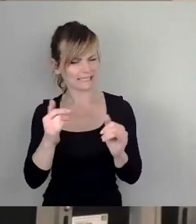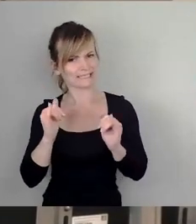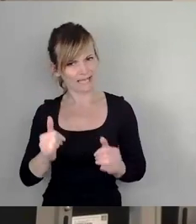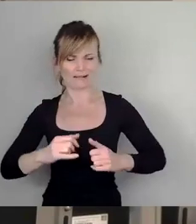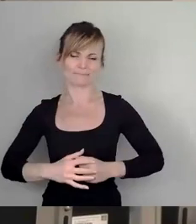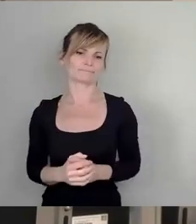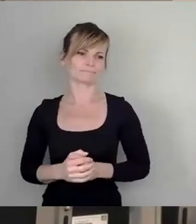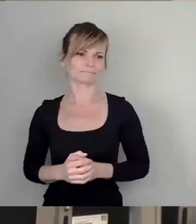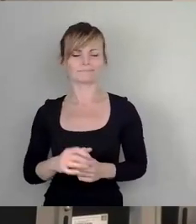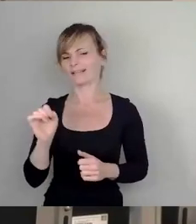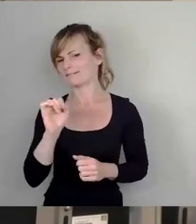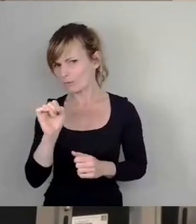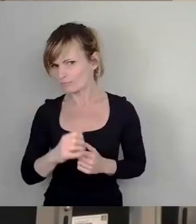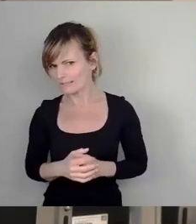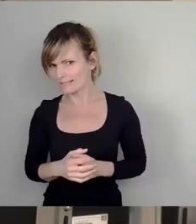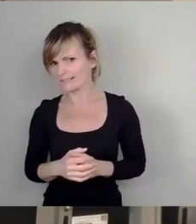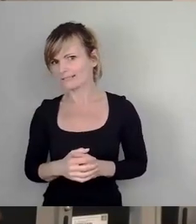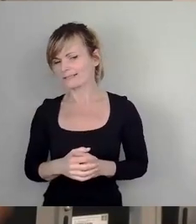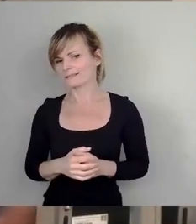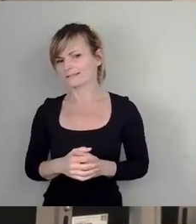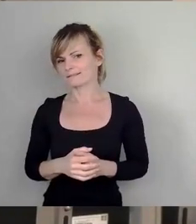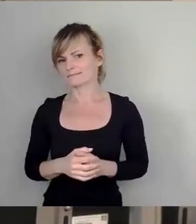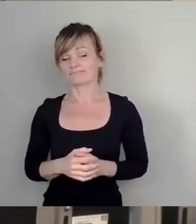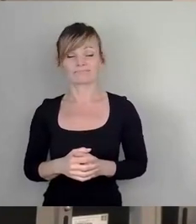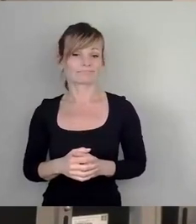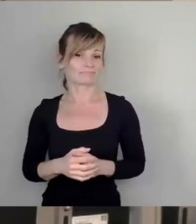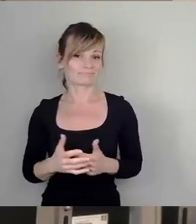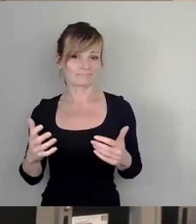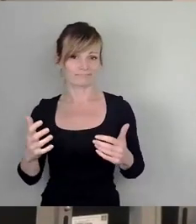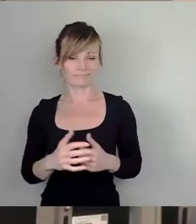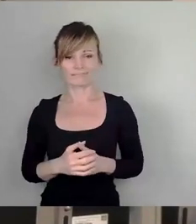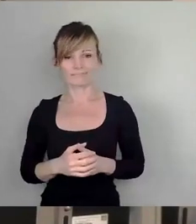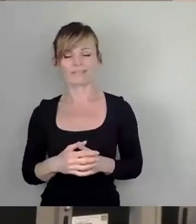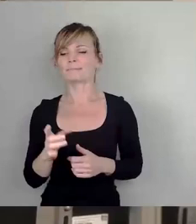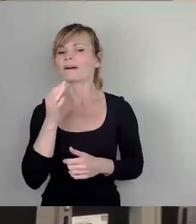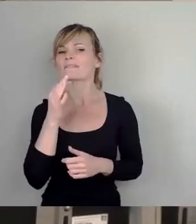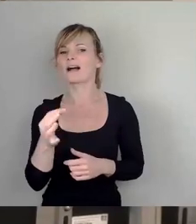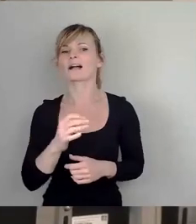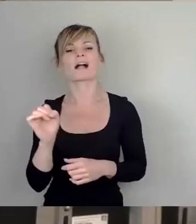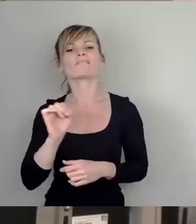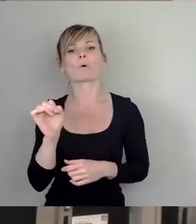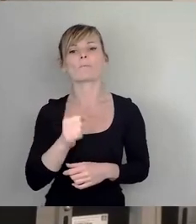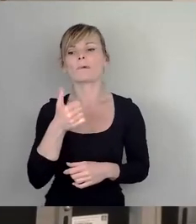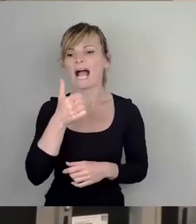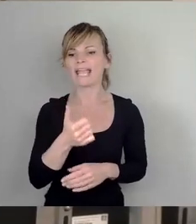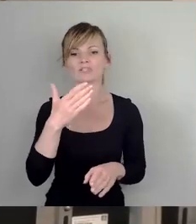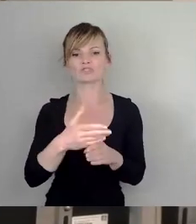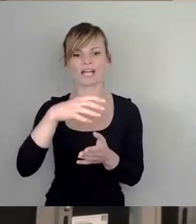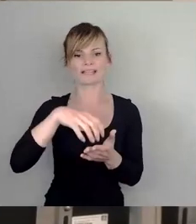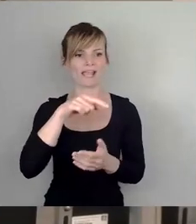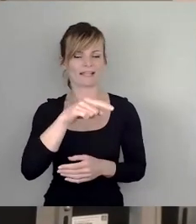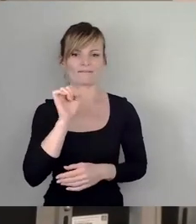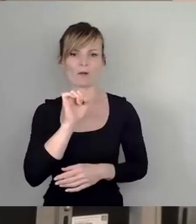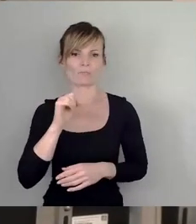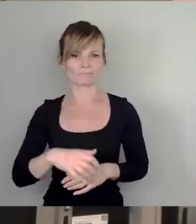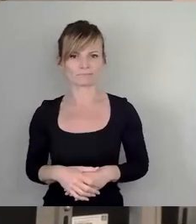Denn, ich sage mal so, es kommt ja hier vor allem immer wieder die Frage, warum jetzt ein Stadtteil nur? Naja, das liegt